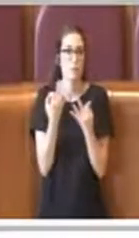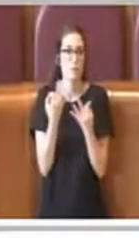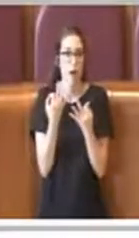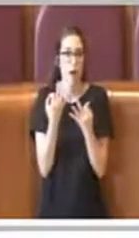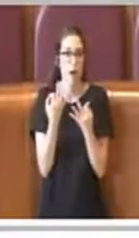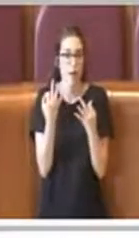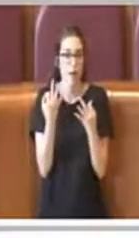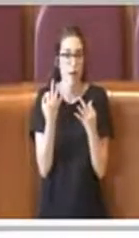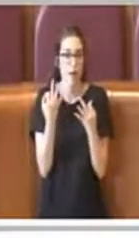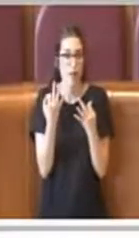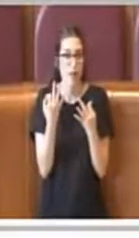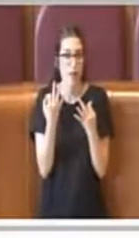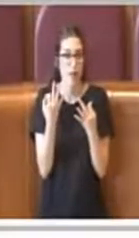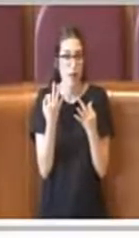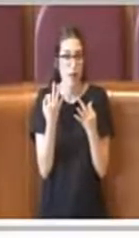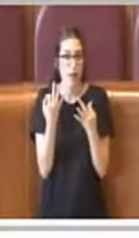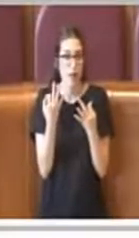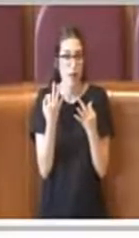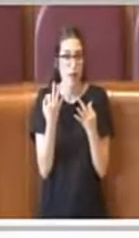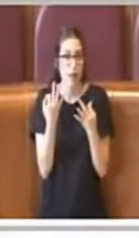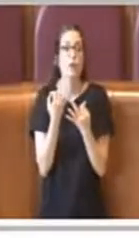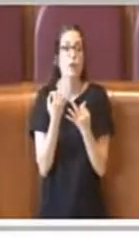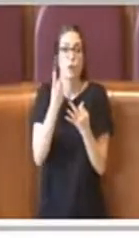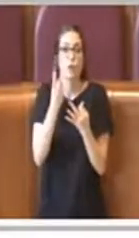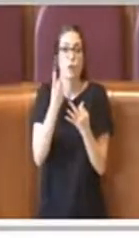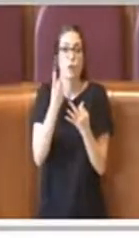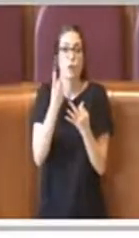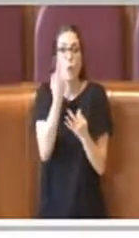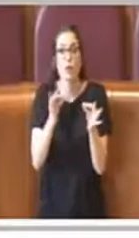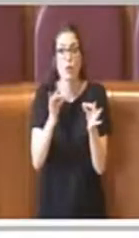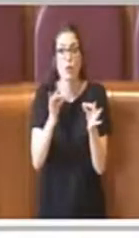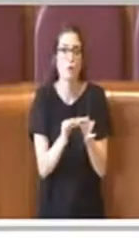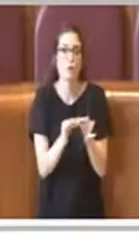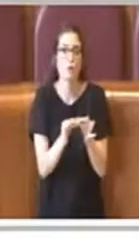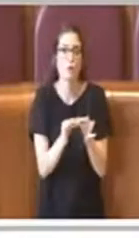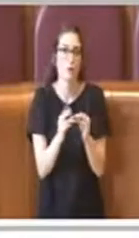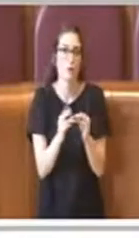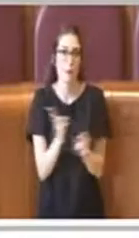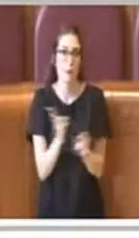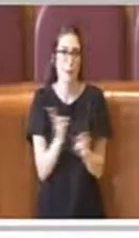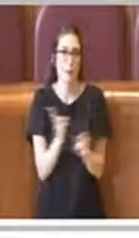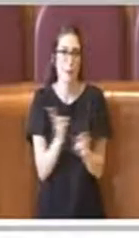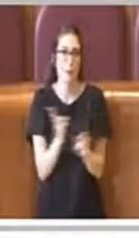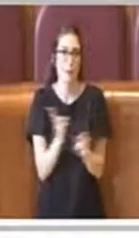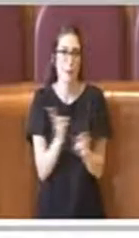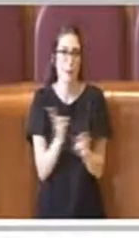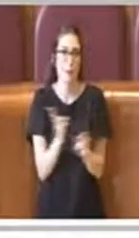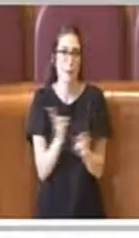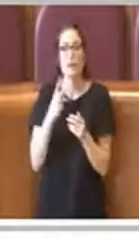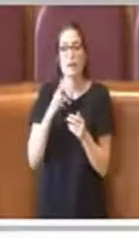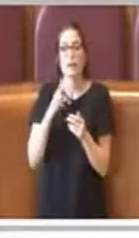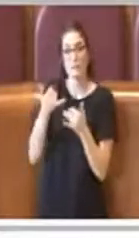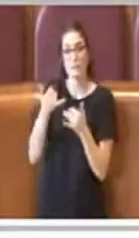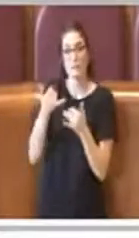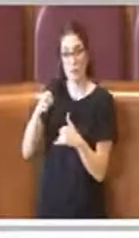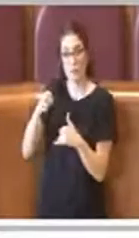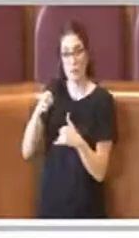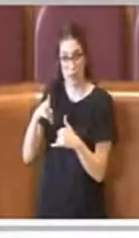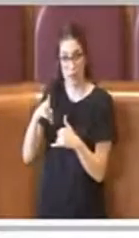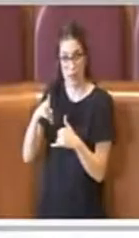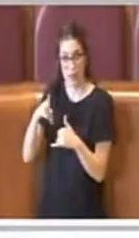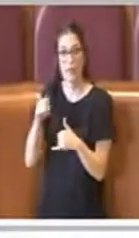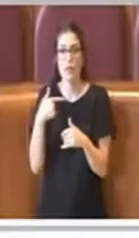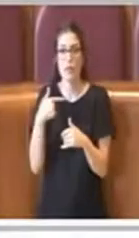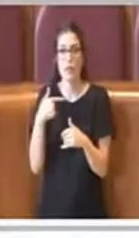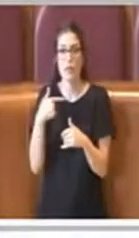emerso da queste osservazioni, non è semplice poi trovare la strada. Velocemente rispondo al consigliere Figlio Meni,